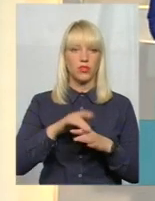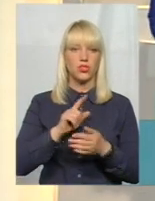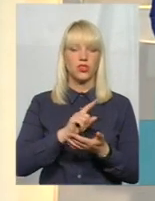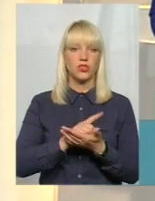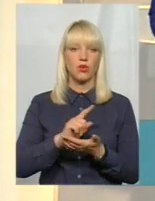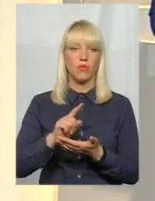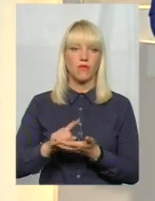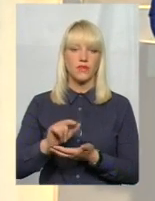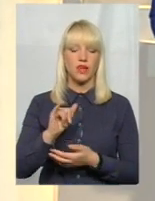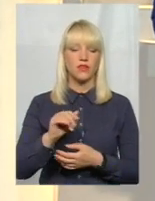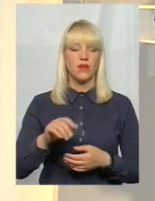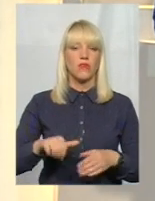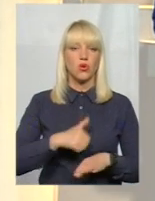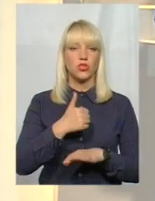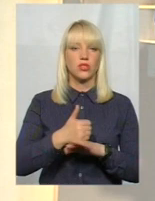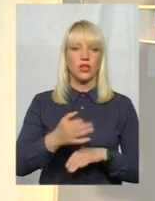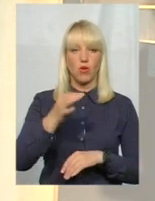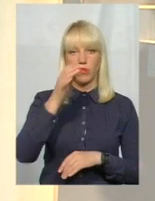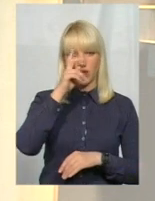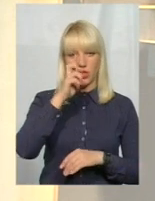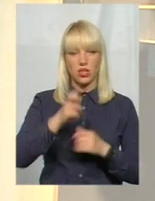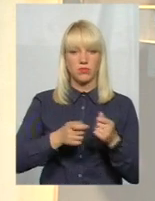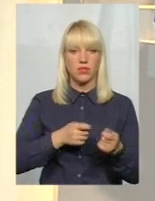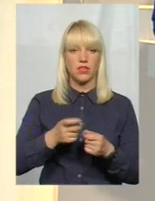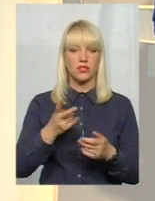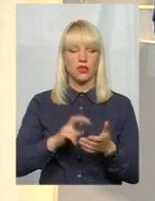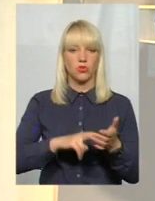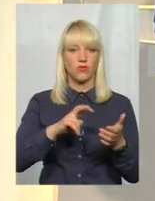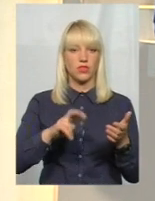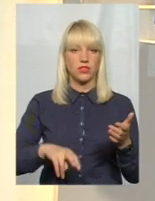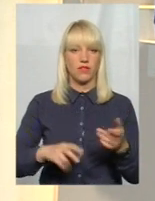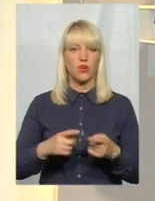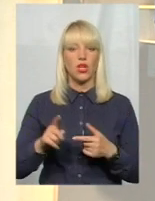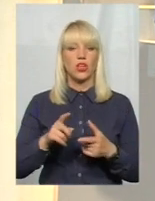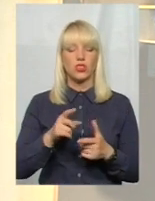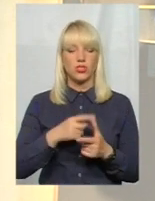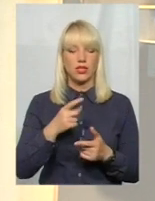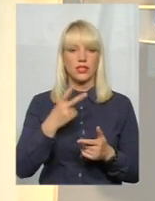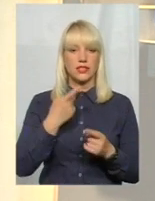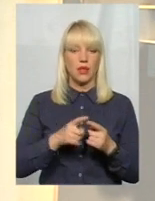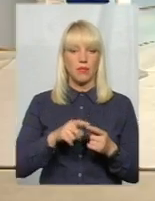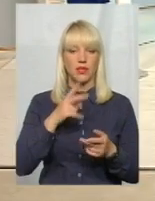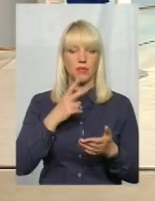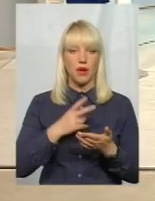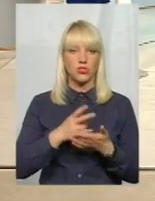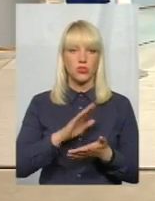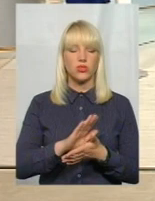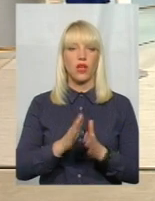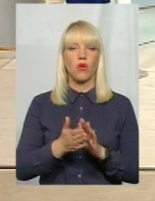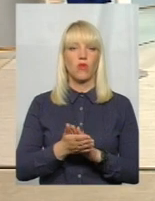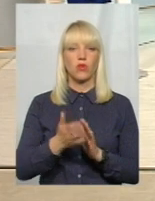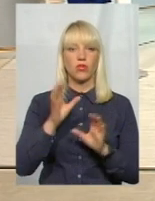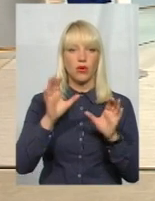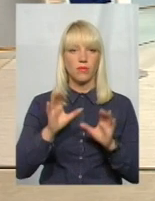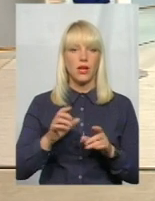в очільника облдержадміністрації, який подає у відставку. Чи взагалі таке передбачене законом і от на як, на вашу